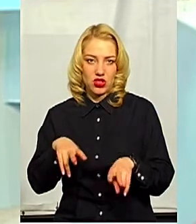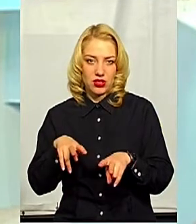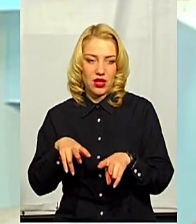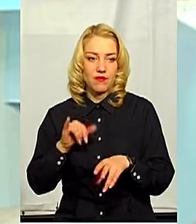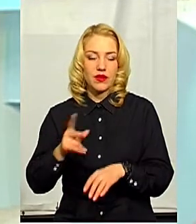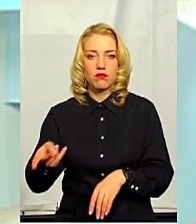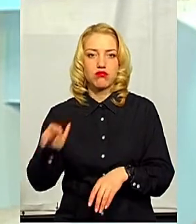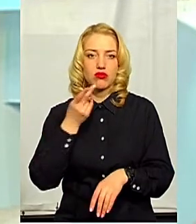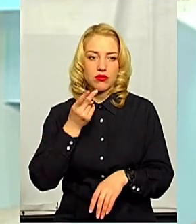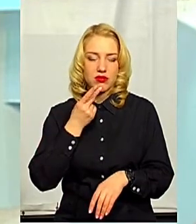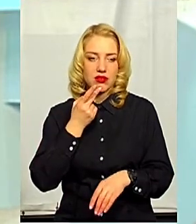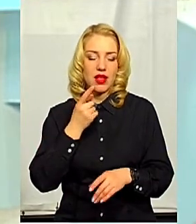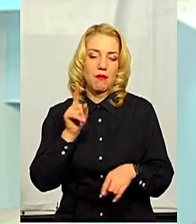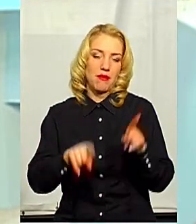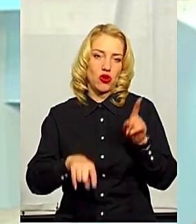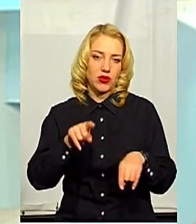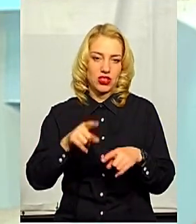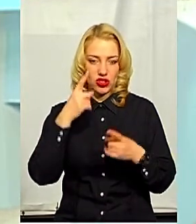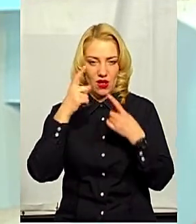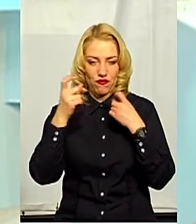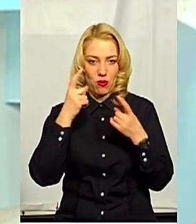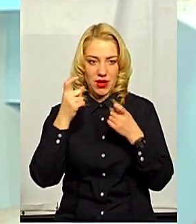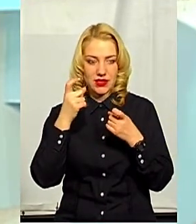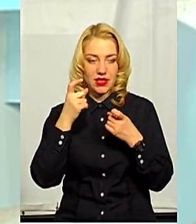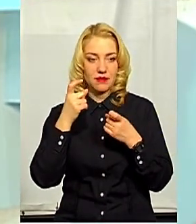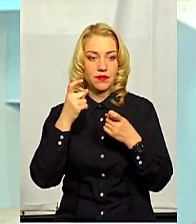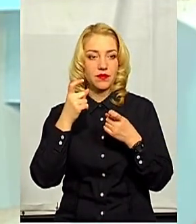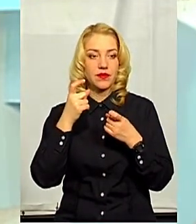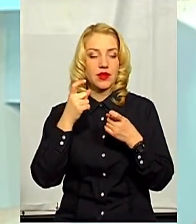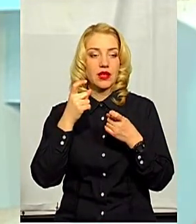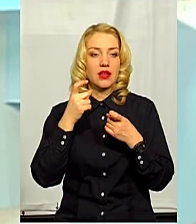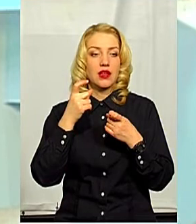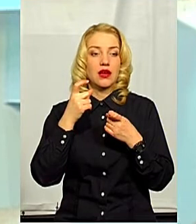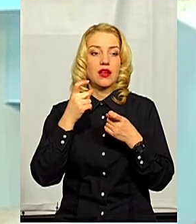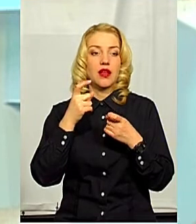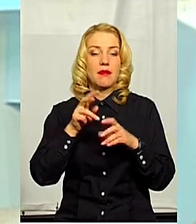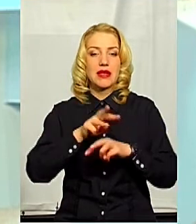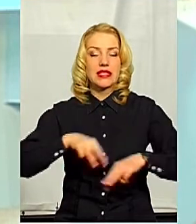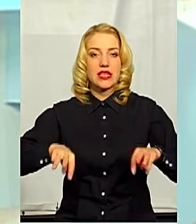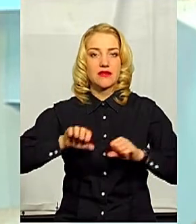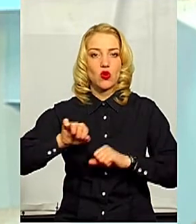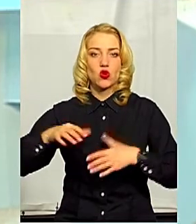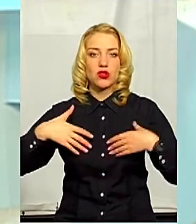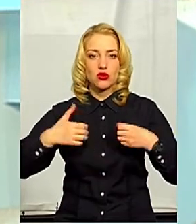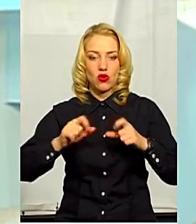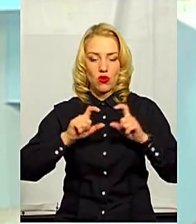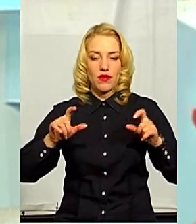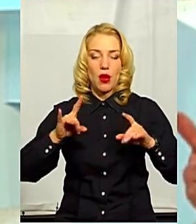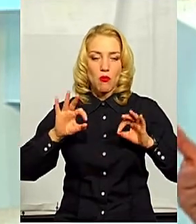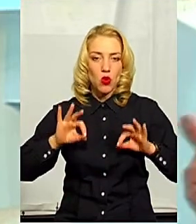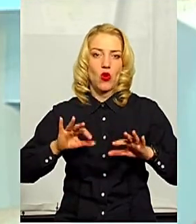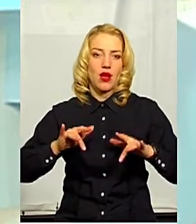постійна, періодична інформація в Міністерство охорони здоров'я про хід